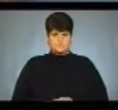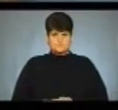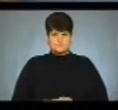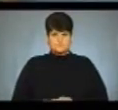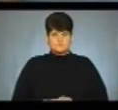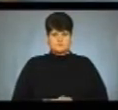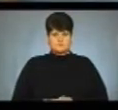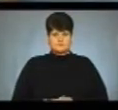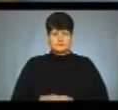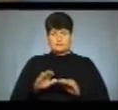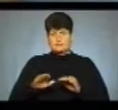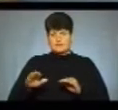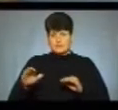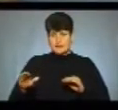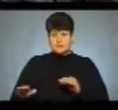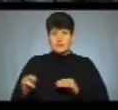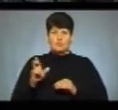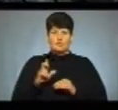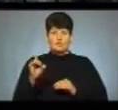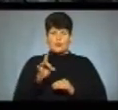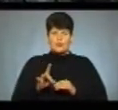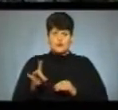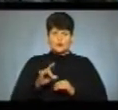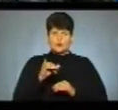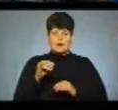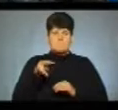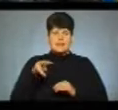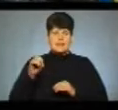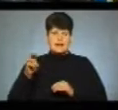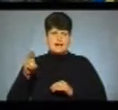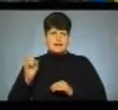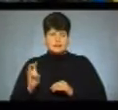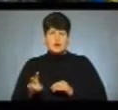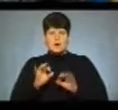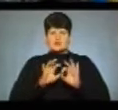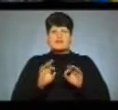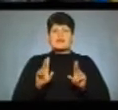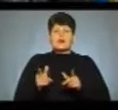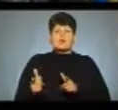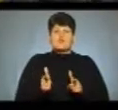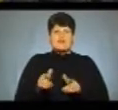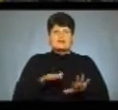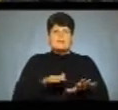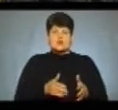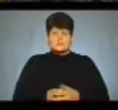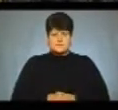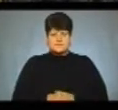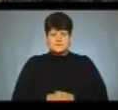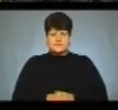Учень Осівцької школи Буршацького району Юрій Плекан розповів, як готувалися до маршу. Ми